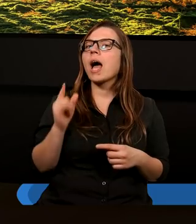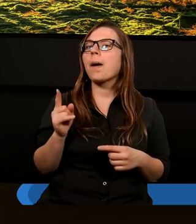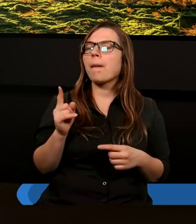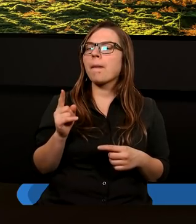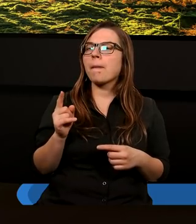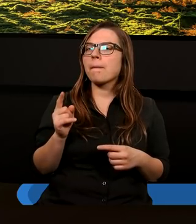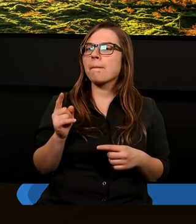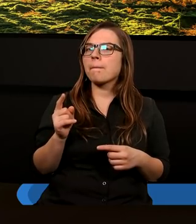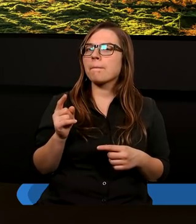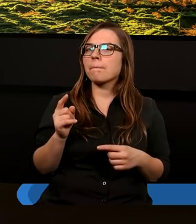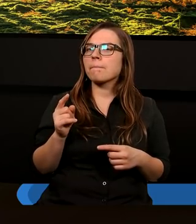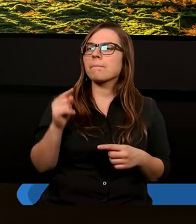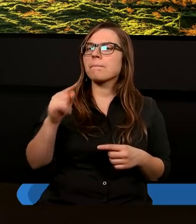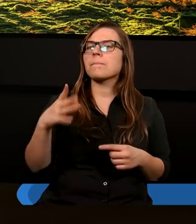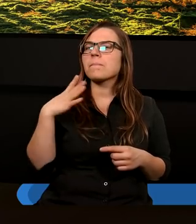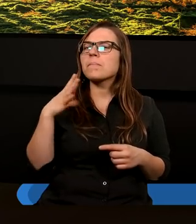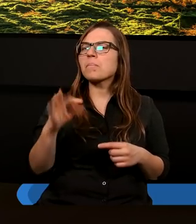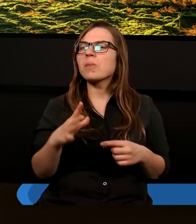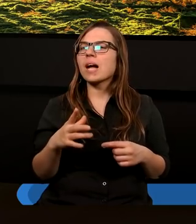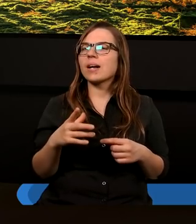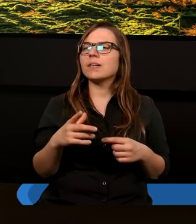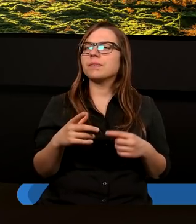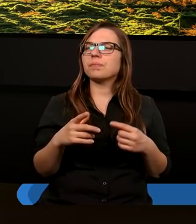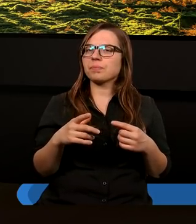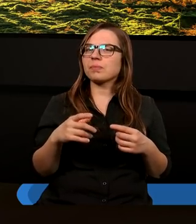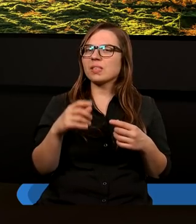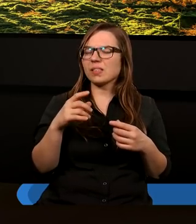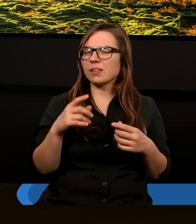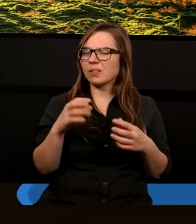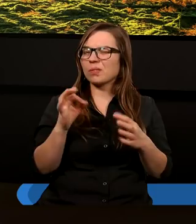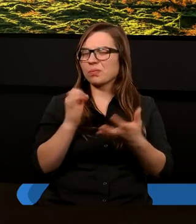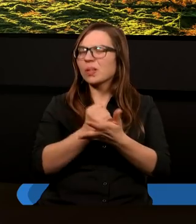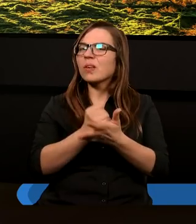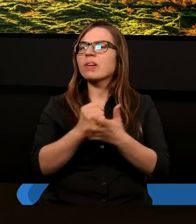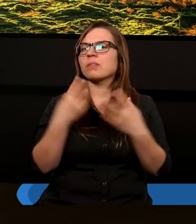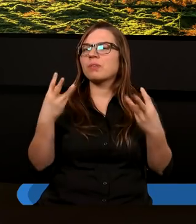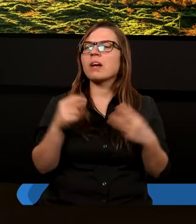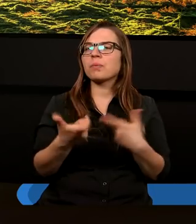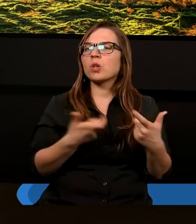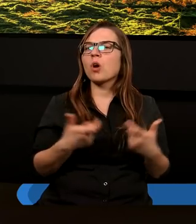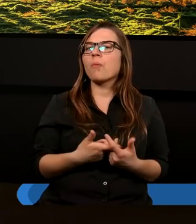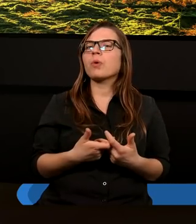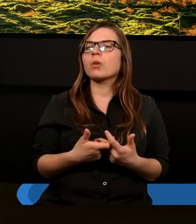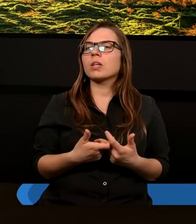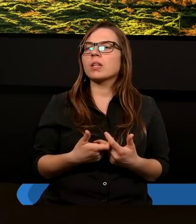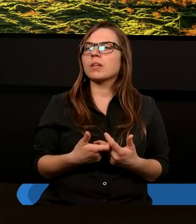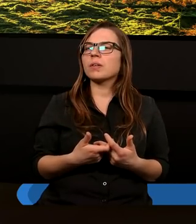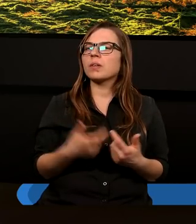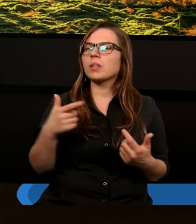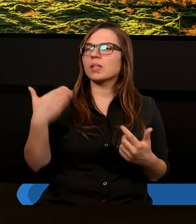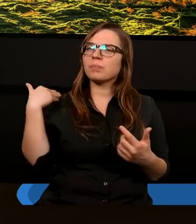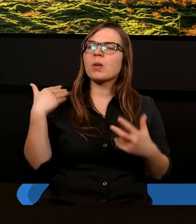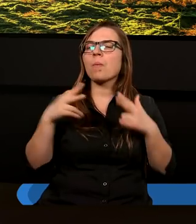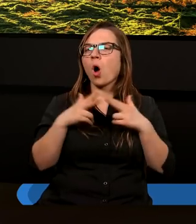I to było wszystko usankcjonowane odpowiednimi prawami. Dlatego też Żydzi w tamtym